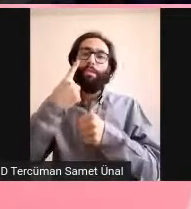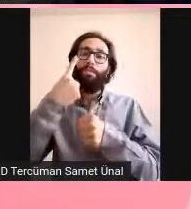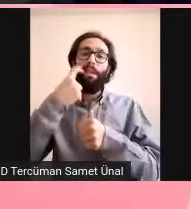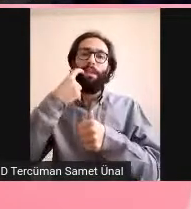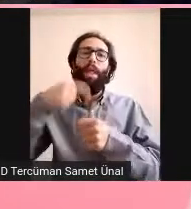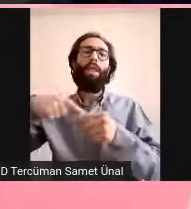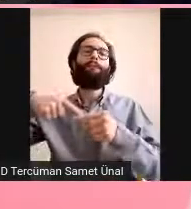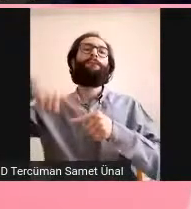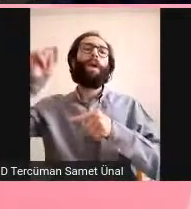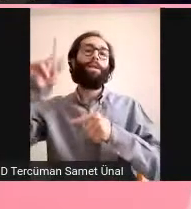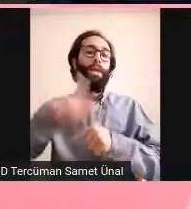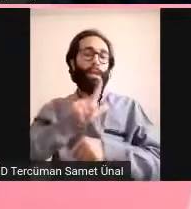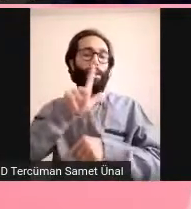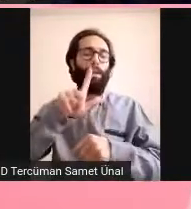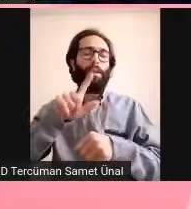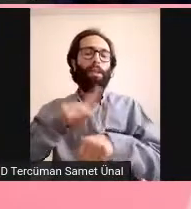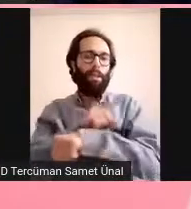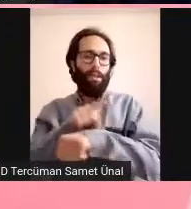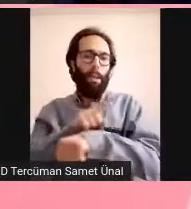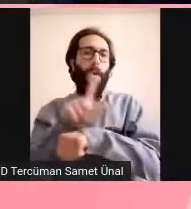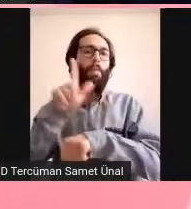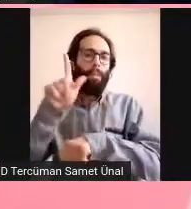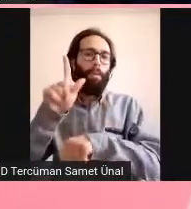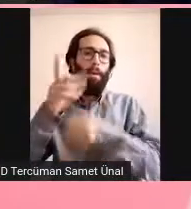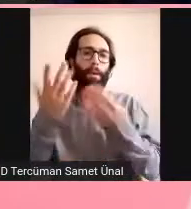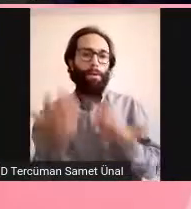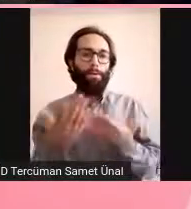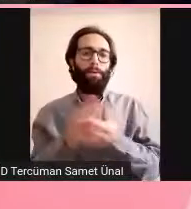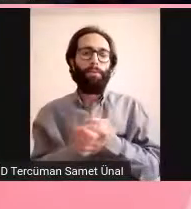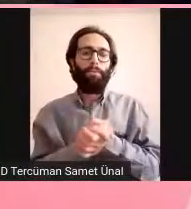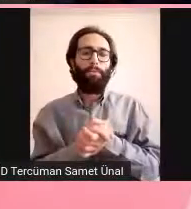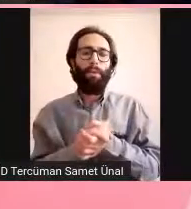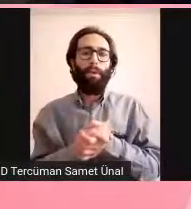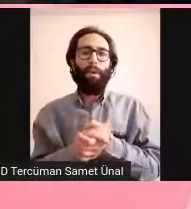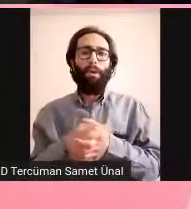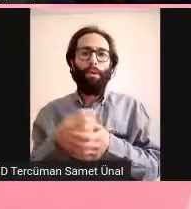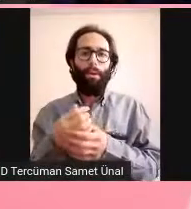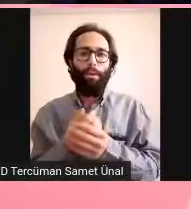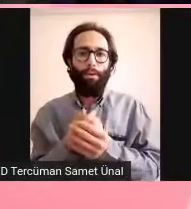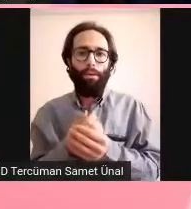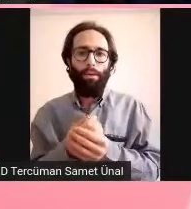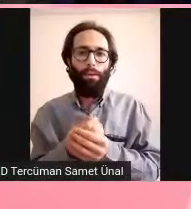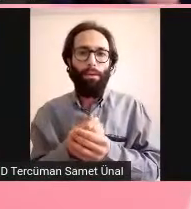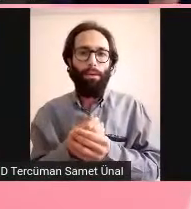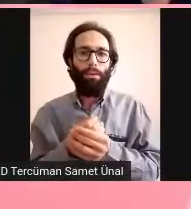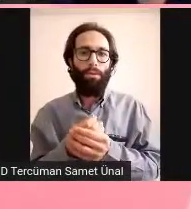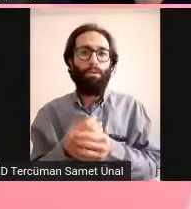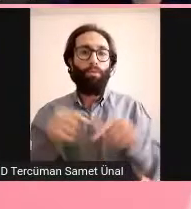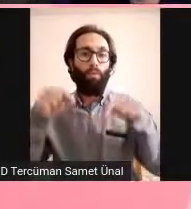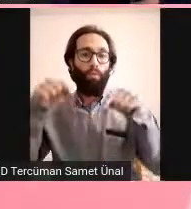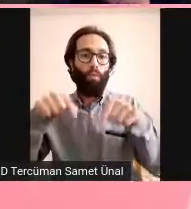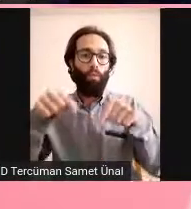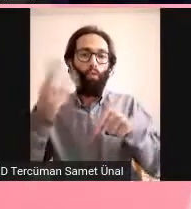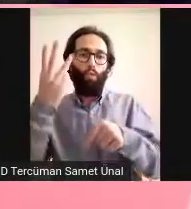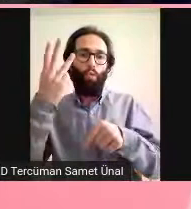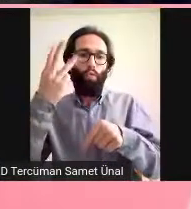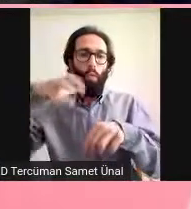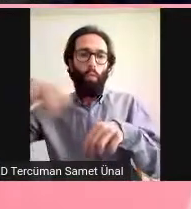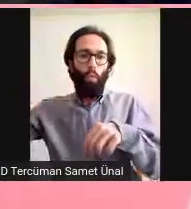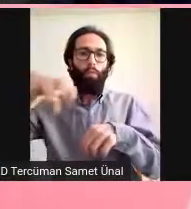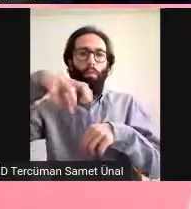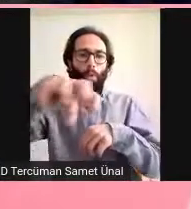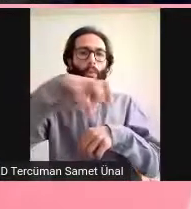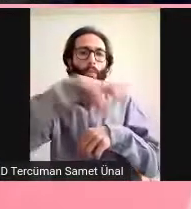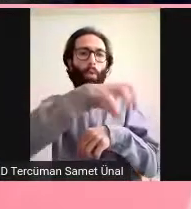zaten tanıtımı yapmıştı. Şu anda Bilkent Unam'da çalışıyorum. Bugün üç bölümden oluşuyor sunumun.